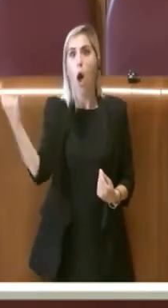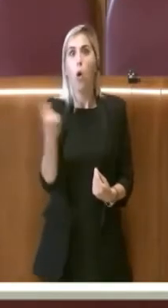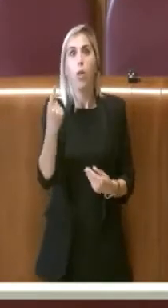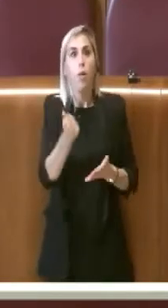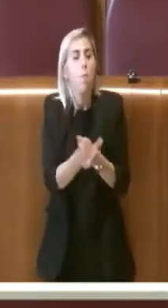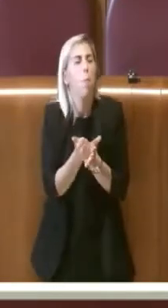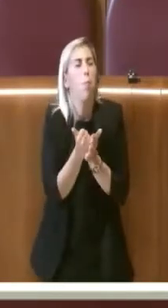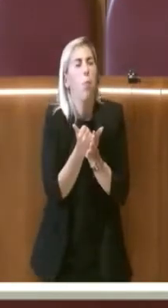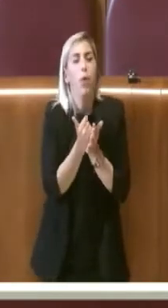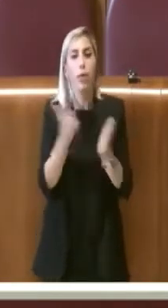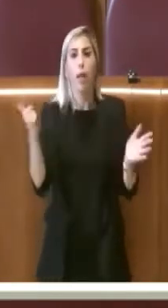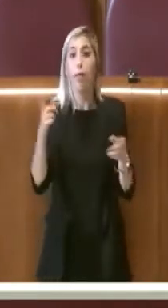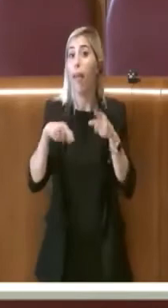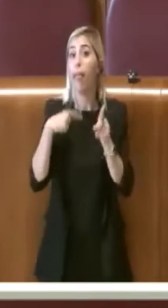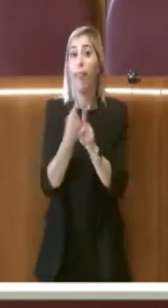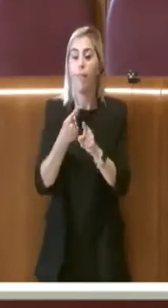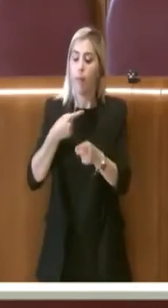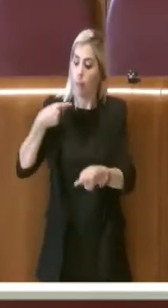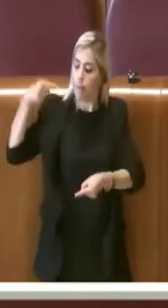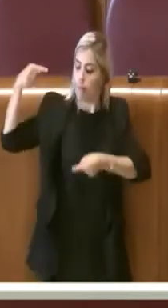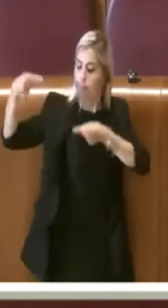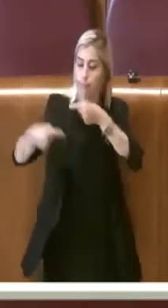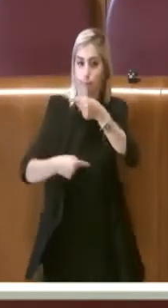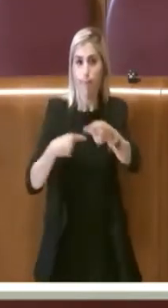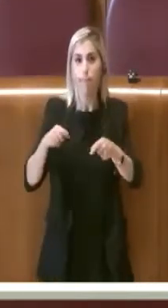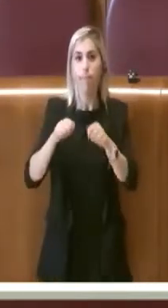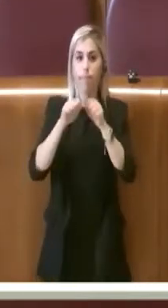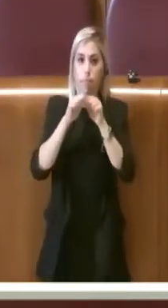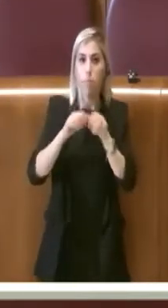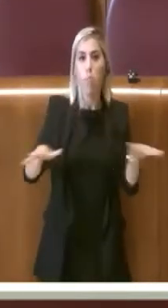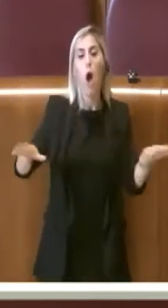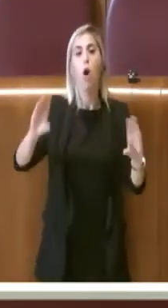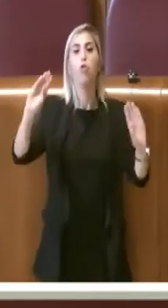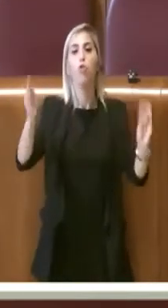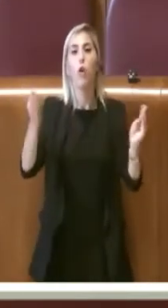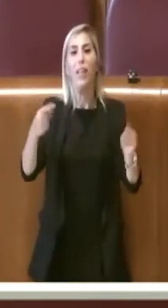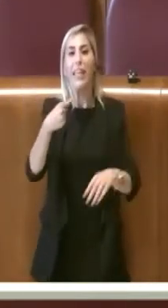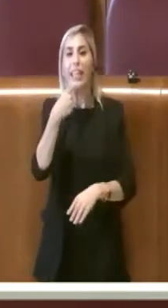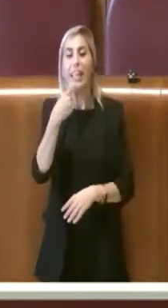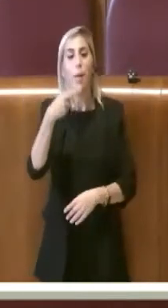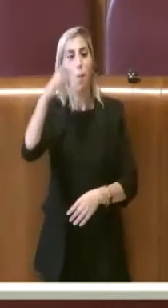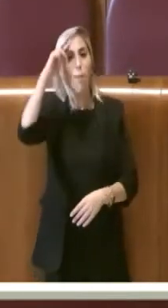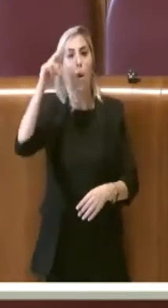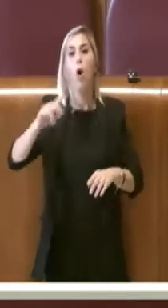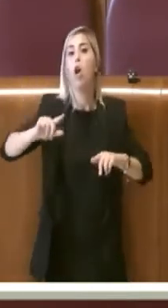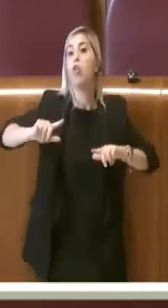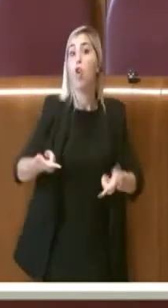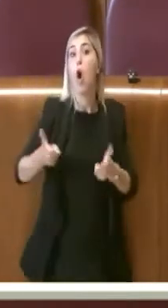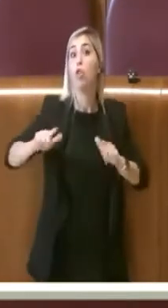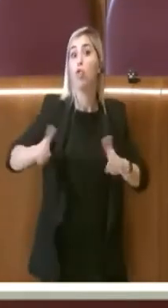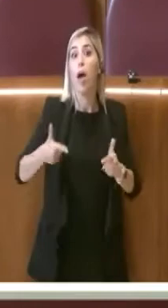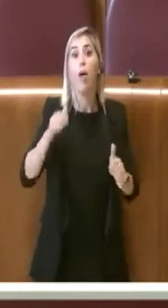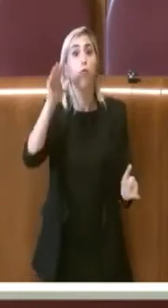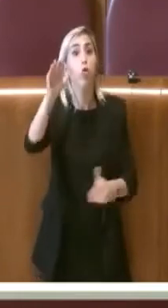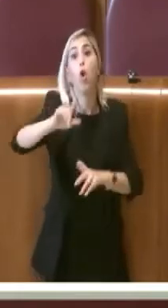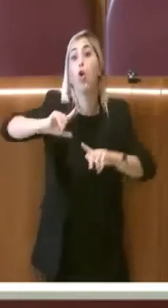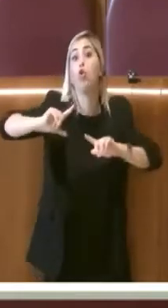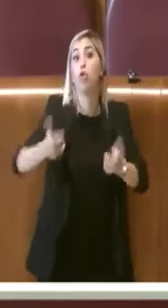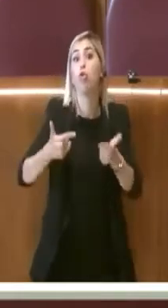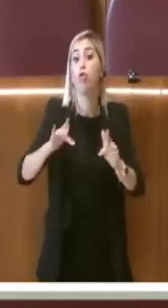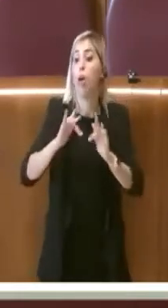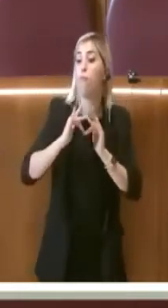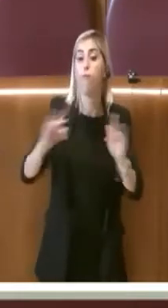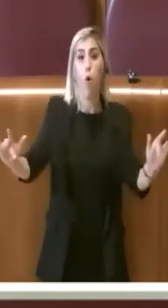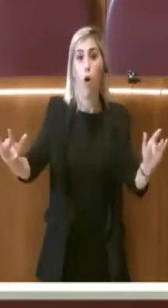importanti che bisogna tramandare. Lo ripeto, chi non ha memoria non ha futuro. Per cui un ringraziamento, un